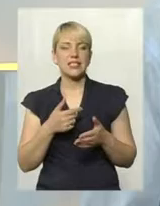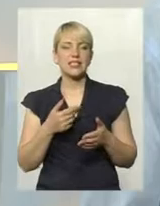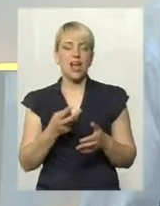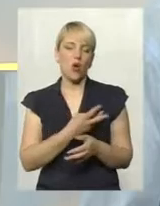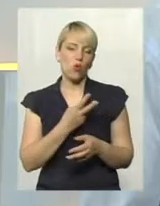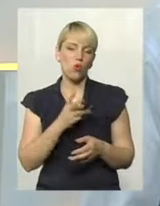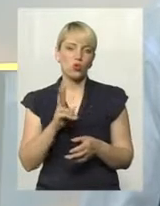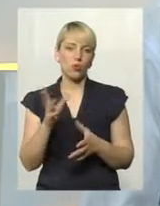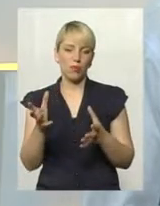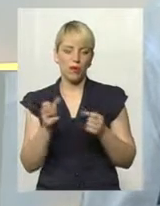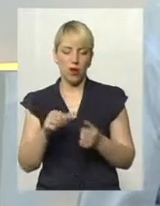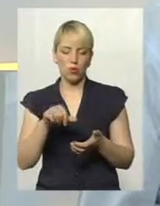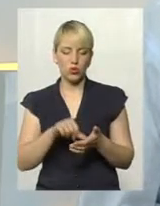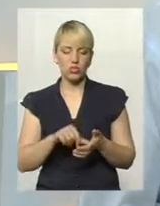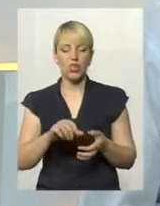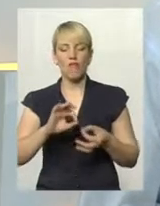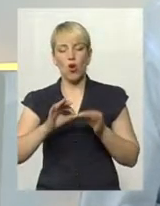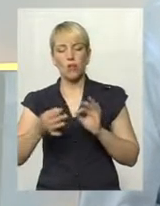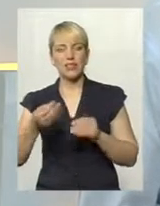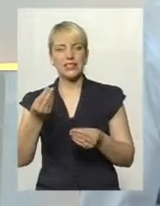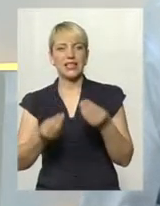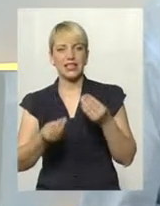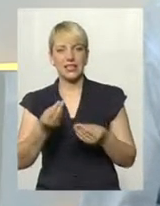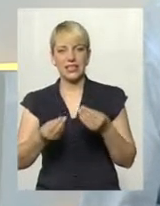приймає в олімпійському дні заході.